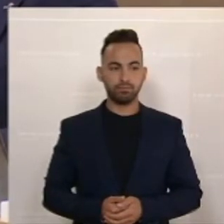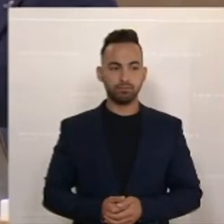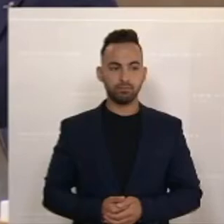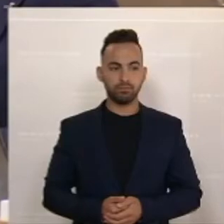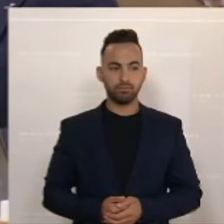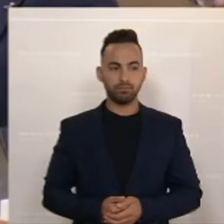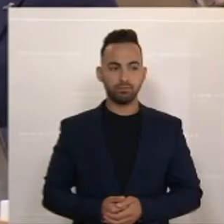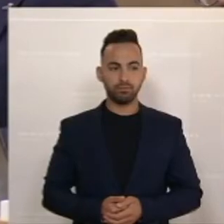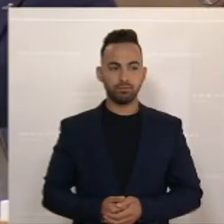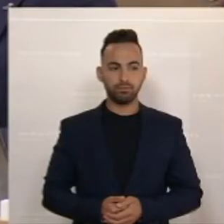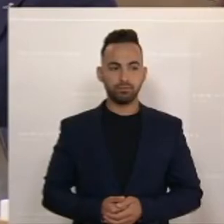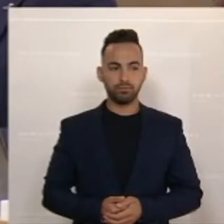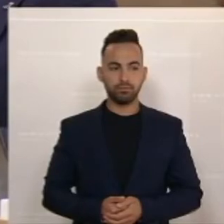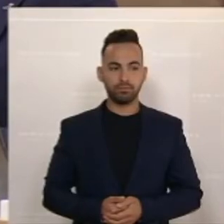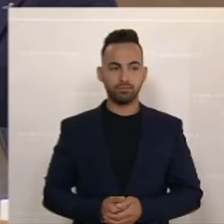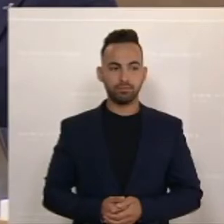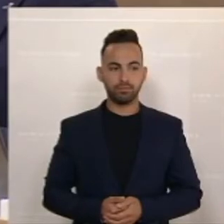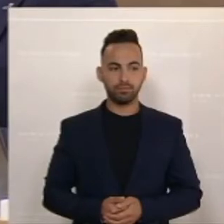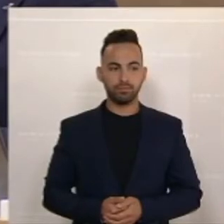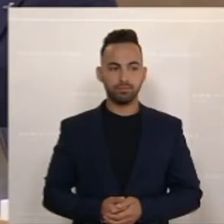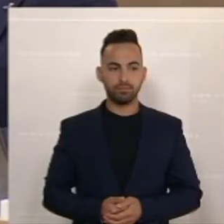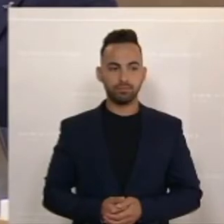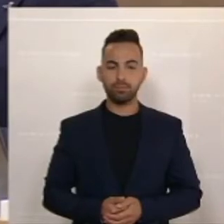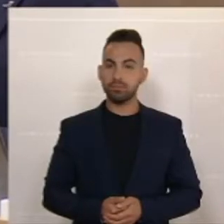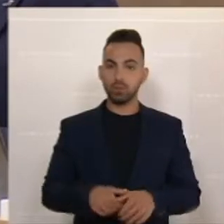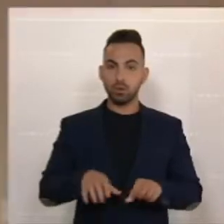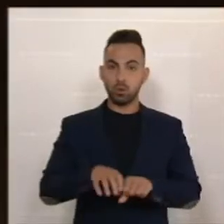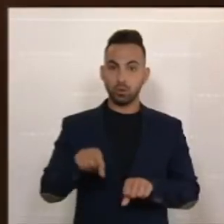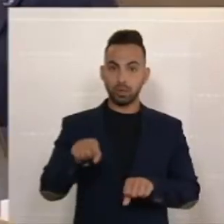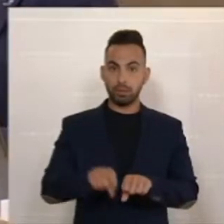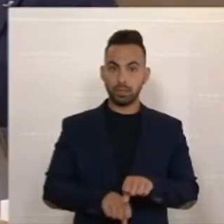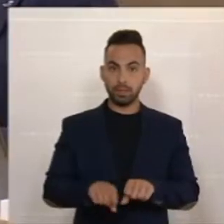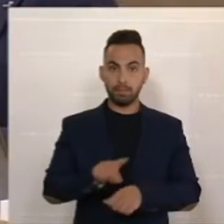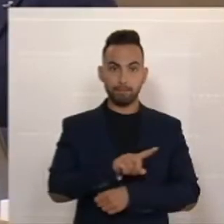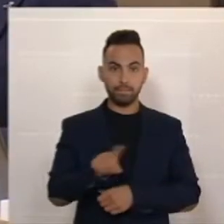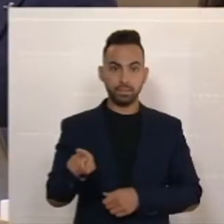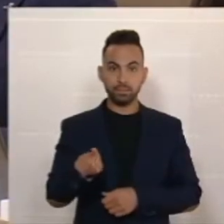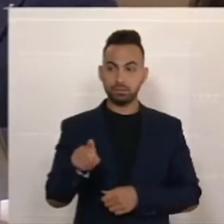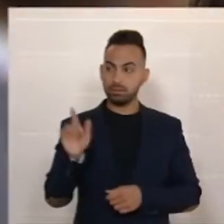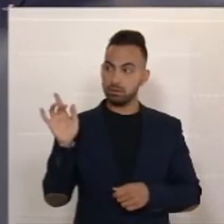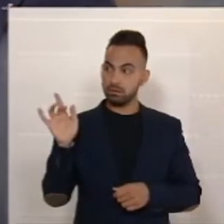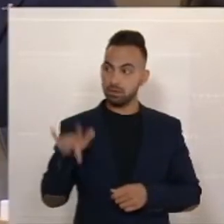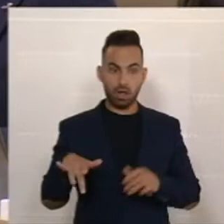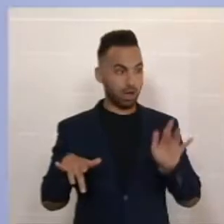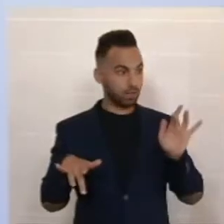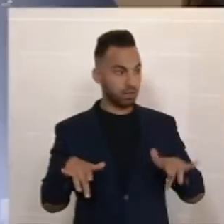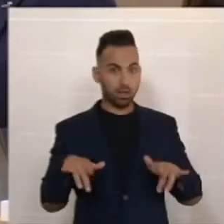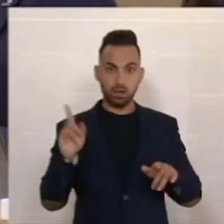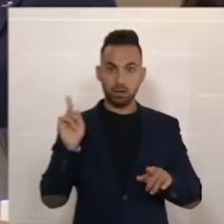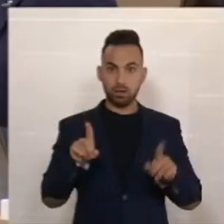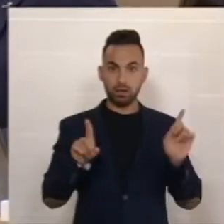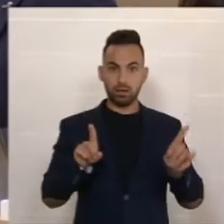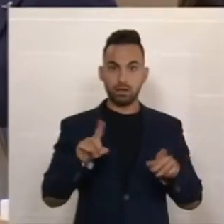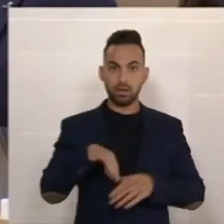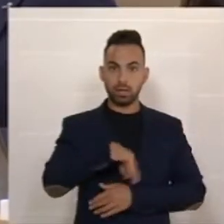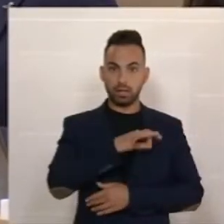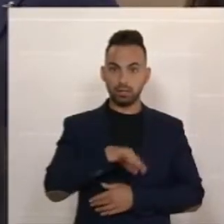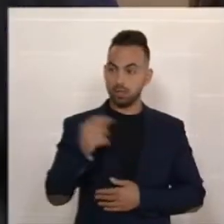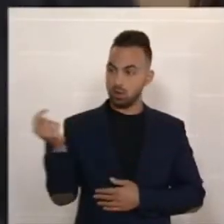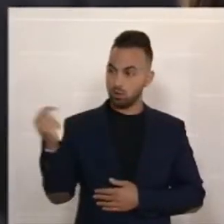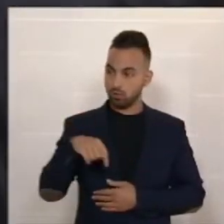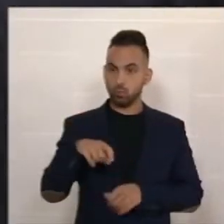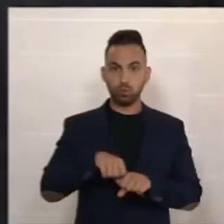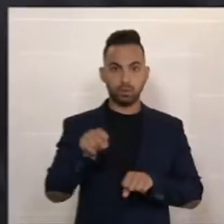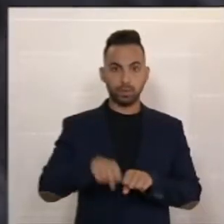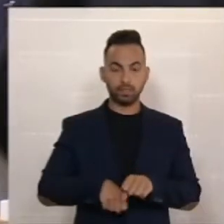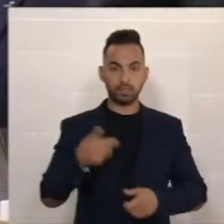ihrer Dringlichen unter anderem in den Markt einzugreifen und die Strompreise zu regulieren. Zudem wird vom Kanzler verlangt,